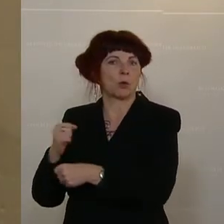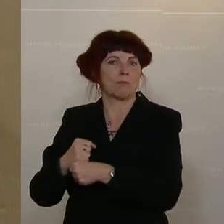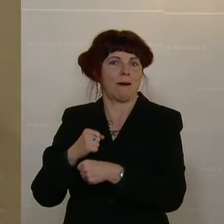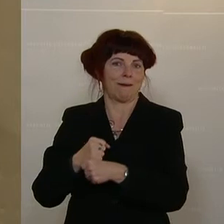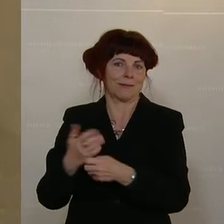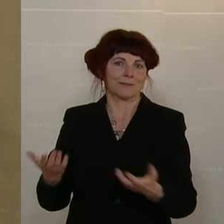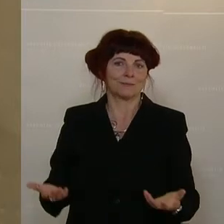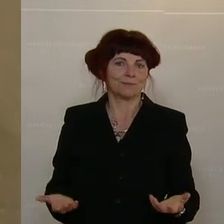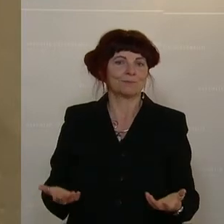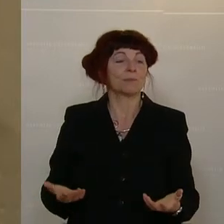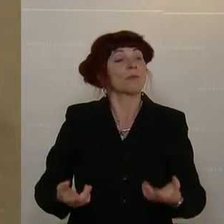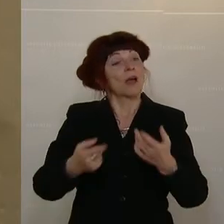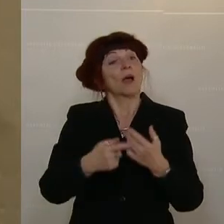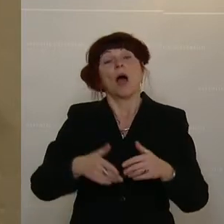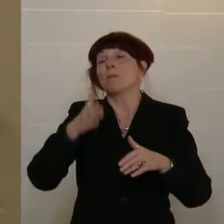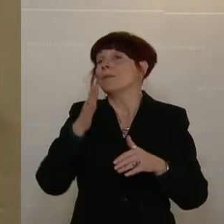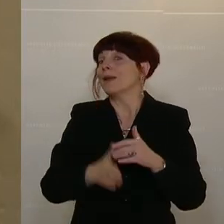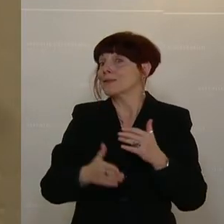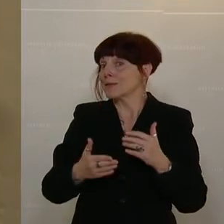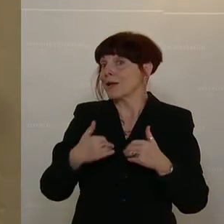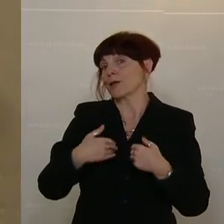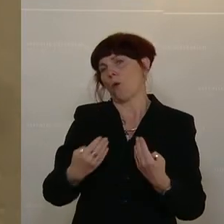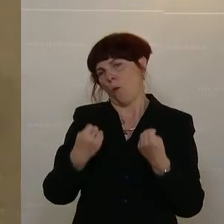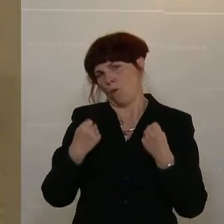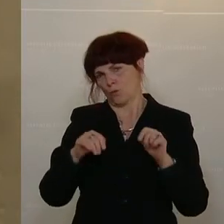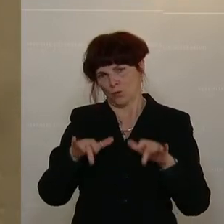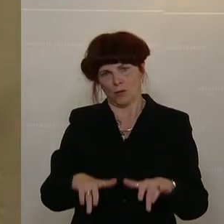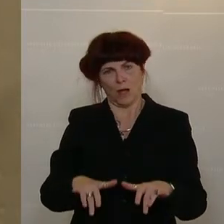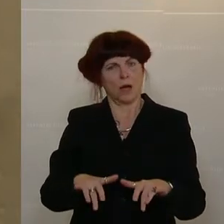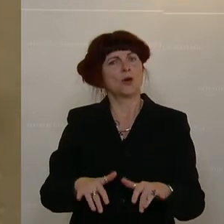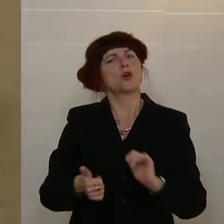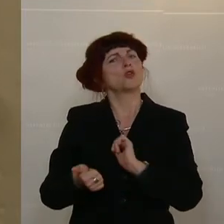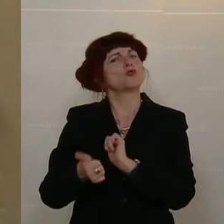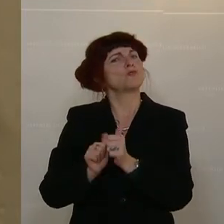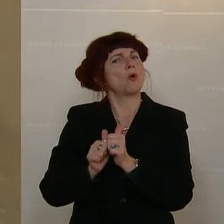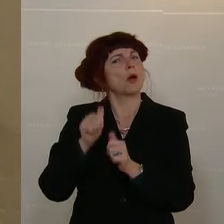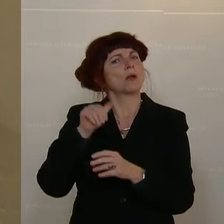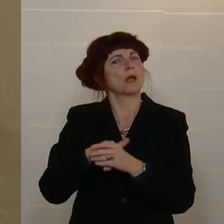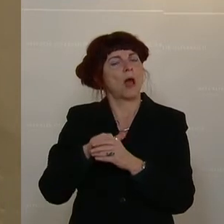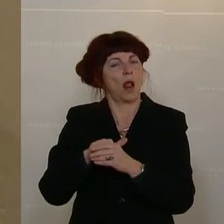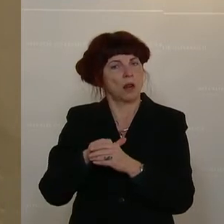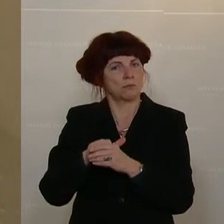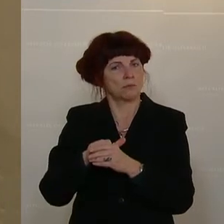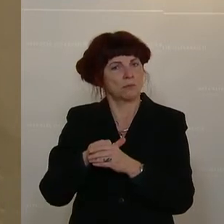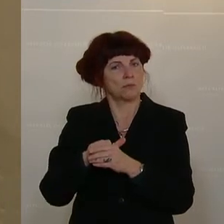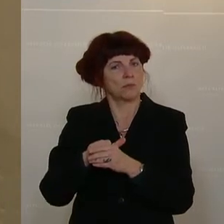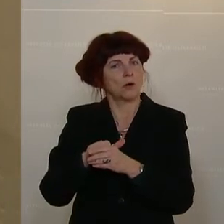Letztlich gebe ich meiner Hoffnung Ausdruck, dass wir im Sportbereich weiterhin